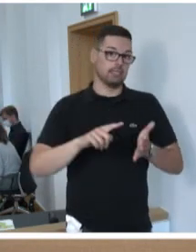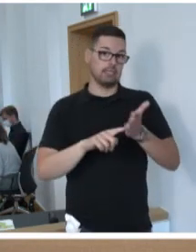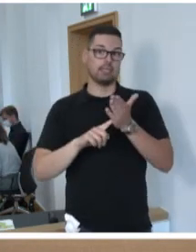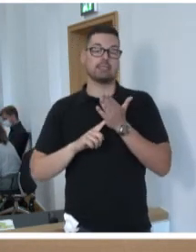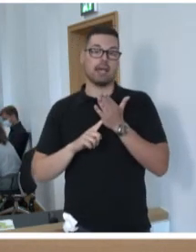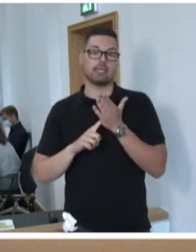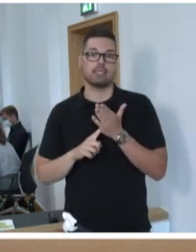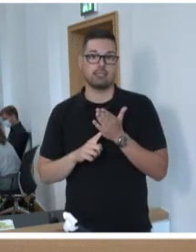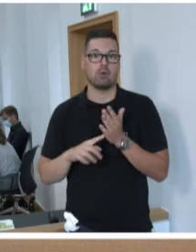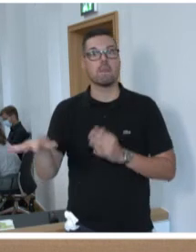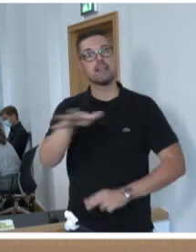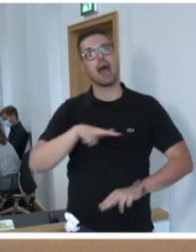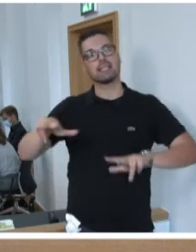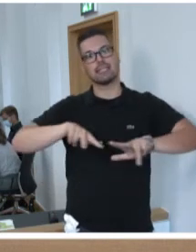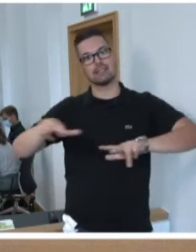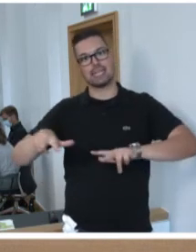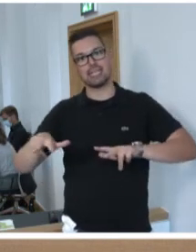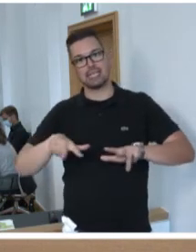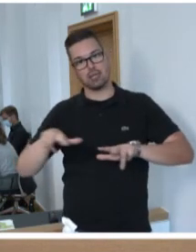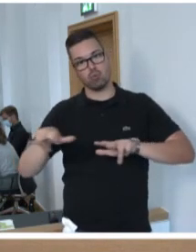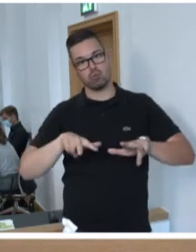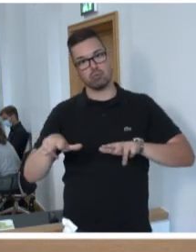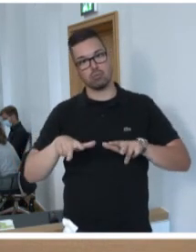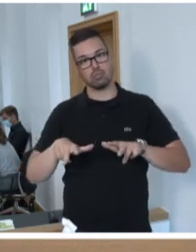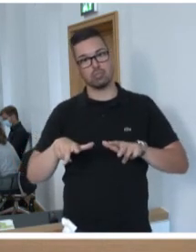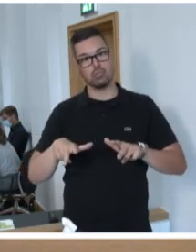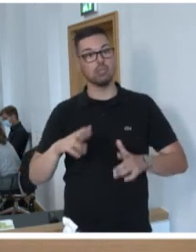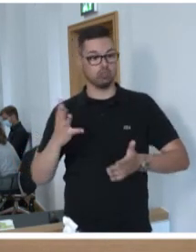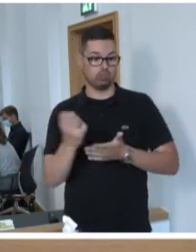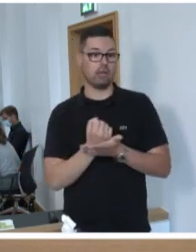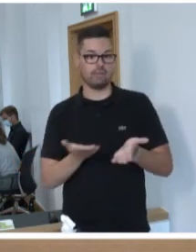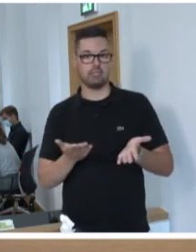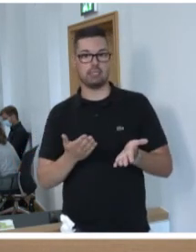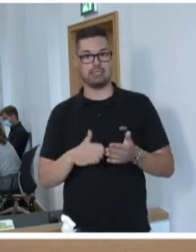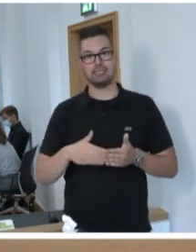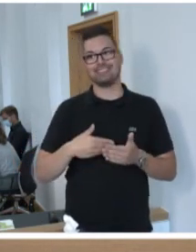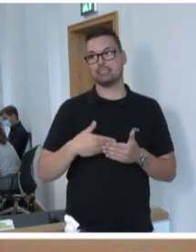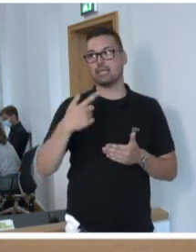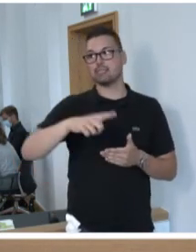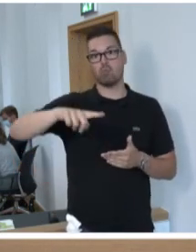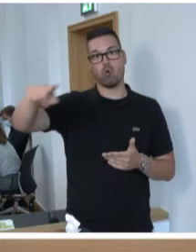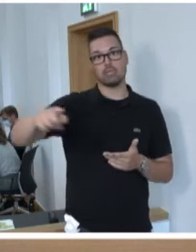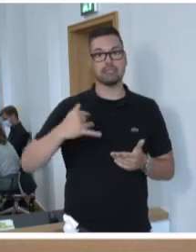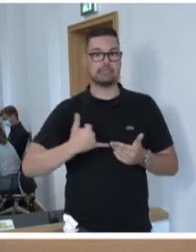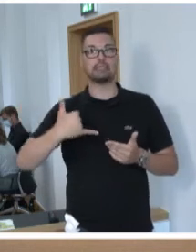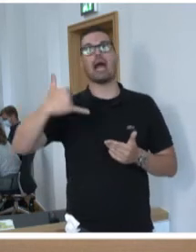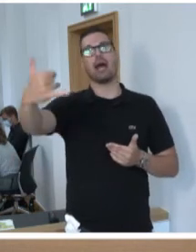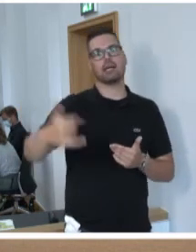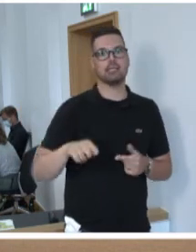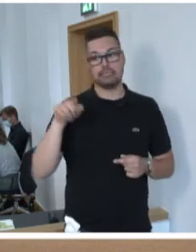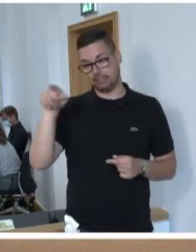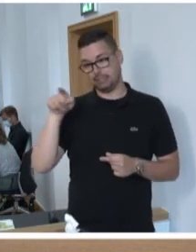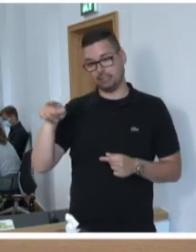ob die Landesregierung dieser Aufgabe gewachsen ist. Die nächsten Monate und Jahre werden zeigen, ob Sie, Frau